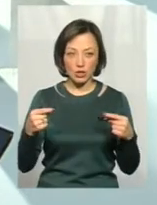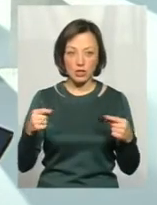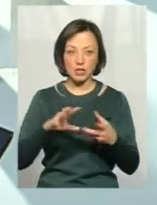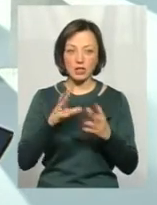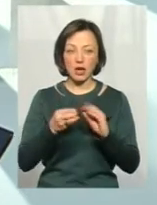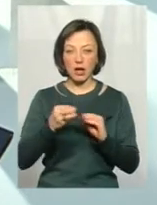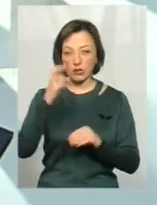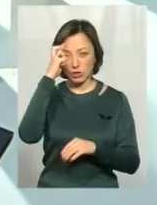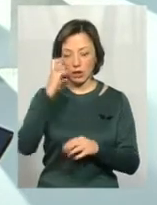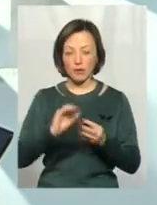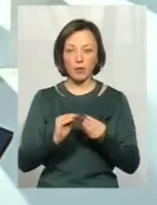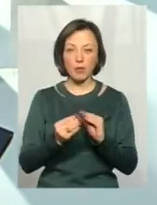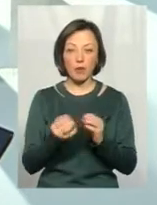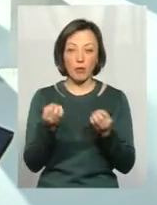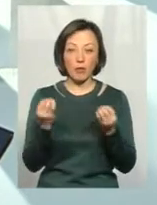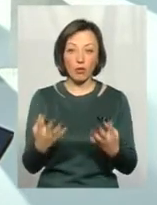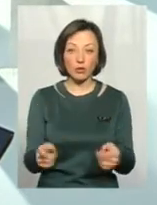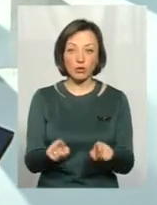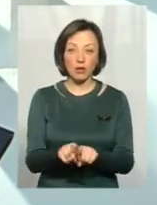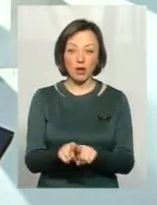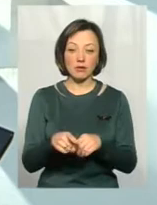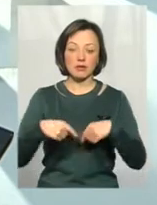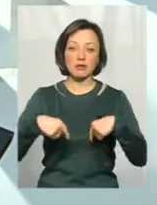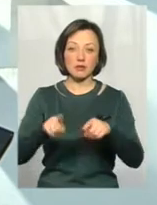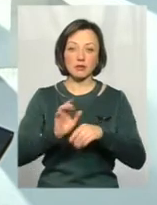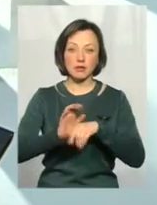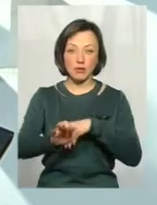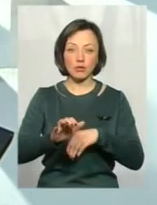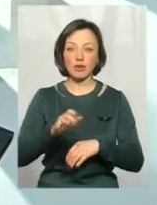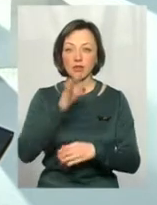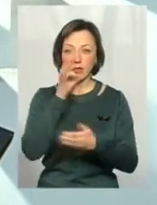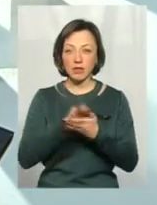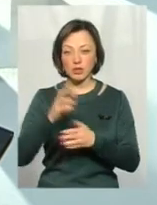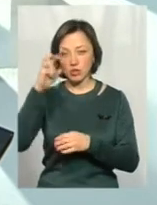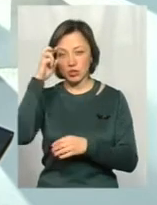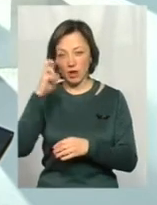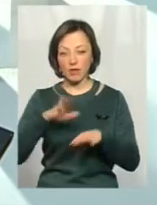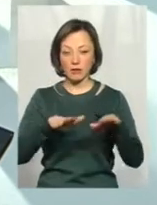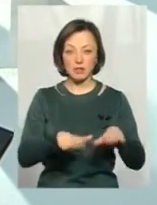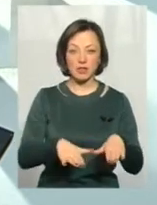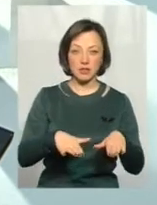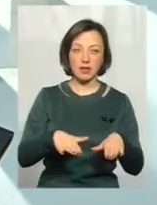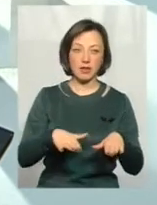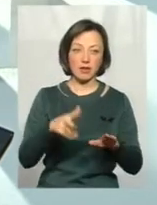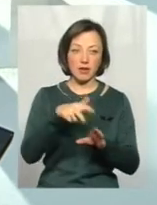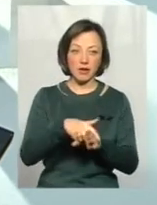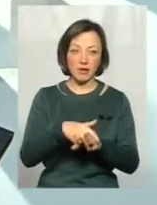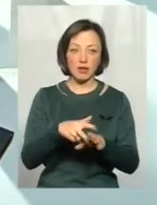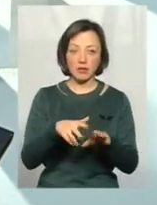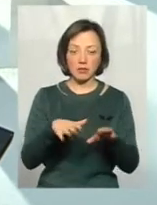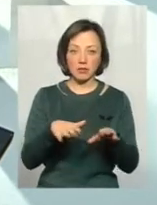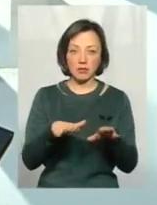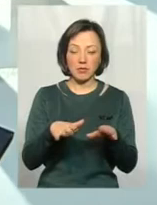загальнодержавні проблеми. І просто отак от скинути зараз цю відповідальність з держави на плечі громад